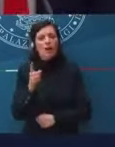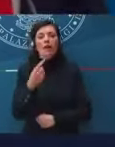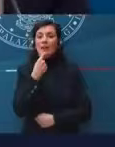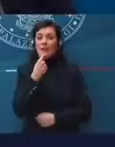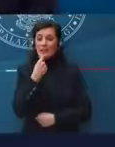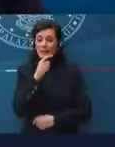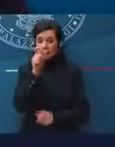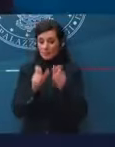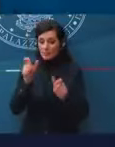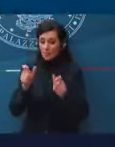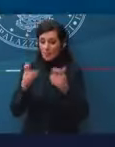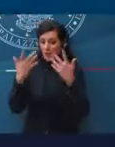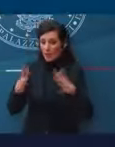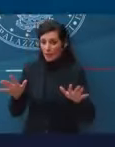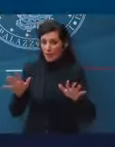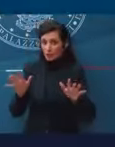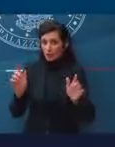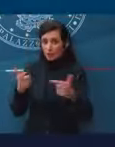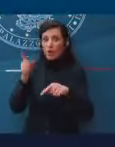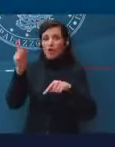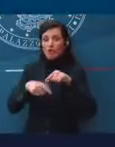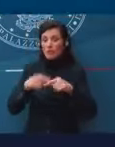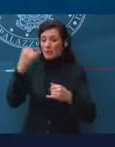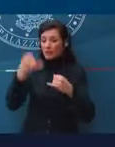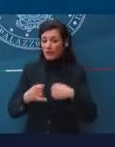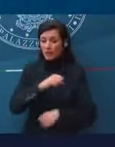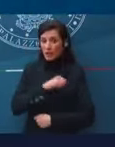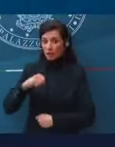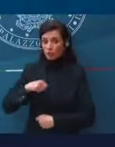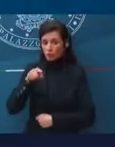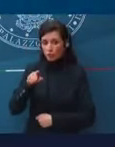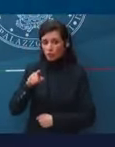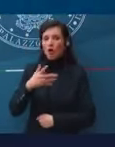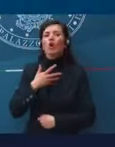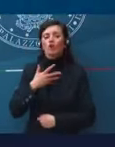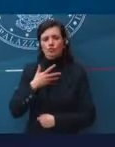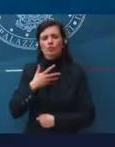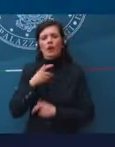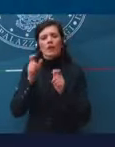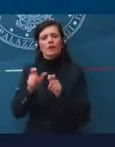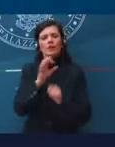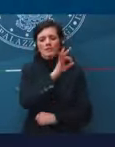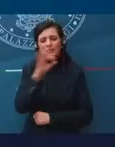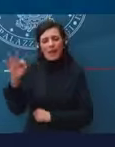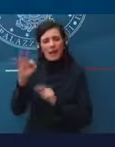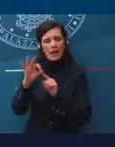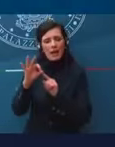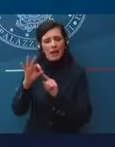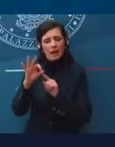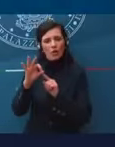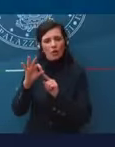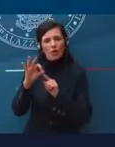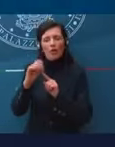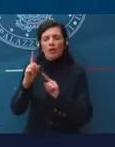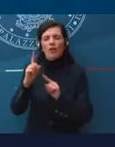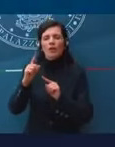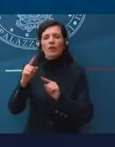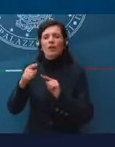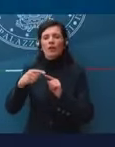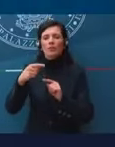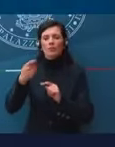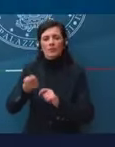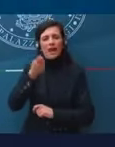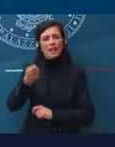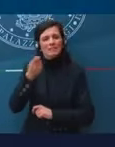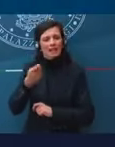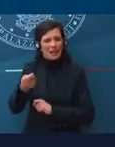finiscono il blocco dei licenziamenti alla fine di giugno, c'è anche il tema dell'azzeramento del contatore della cassa integrazione, che consentirà di